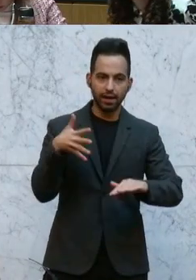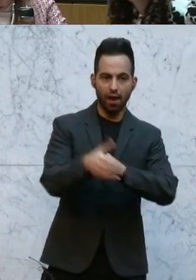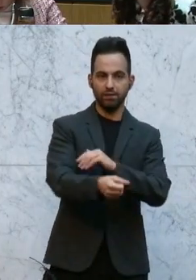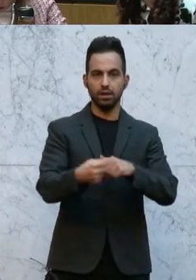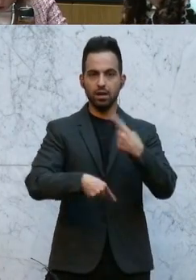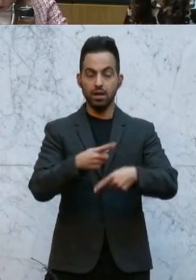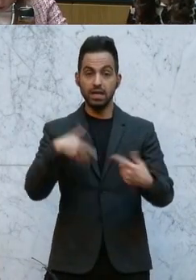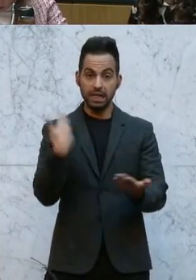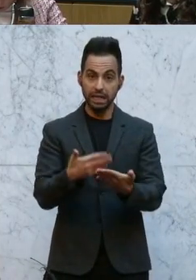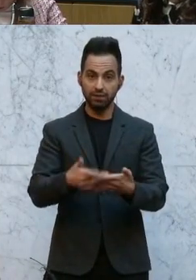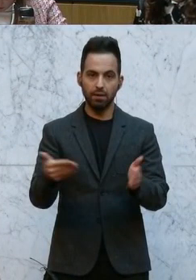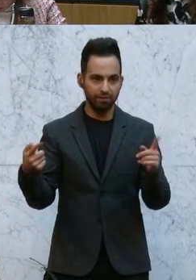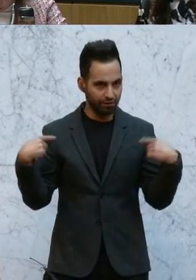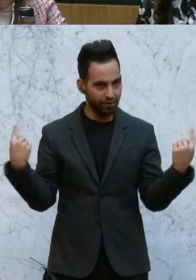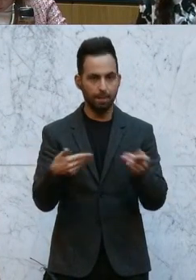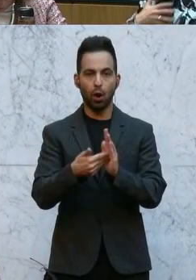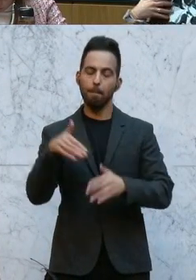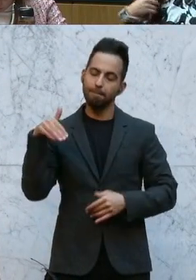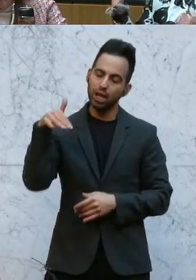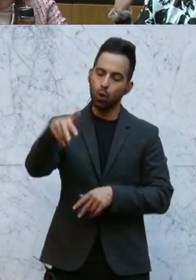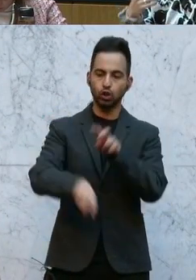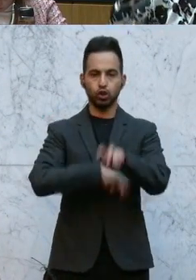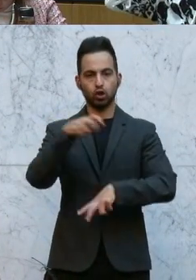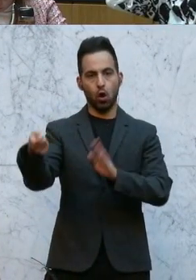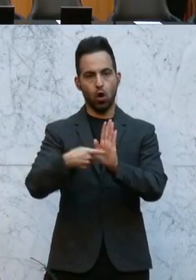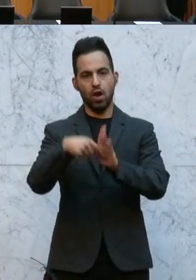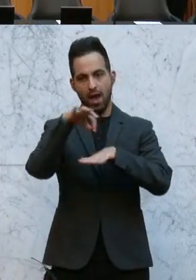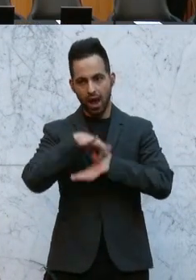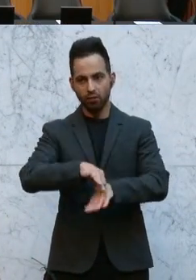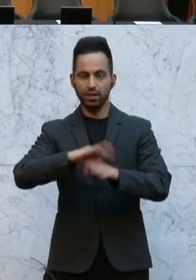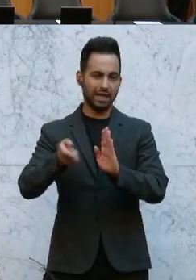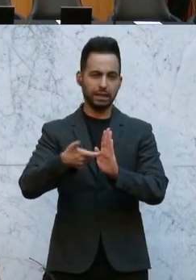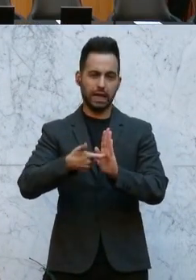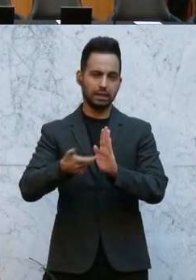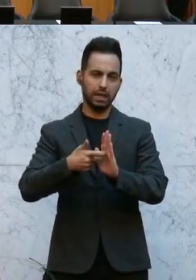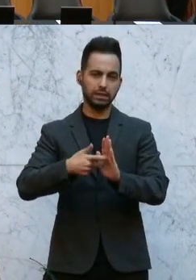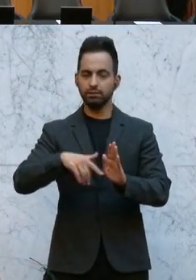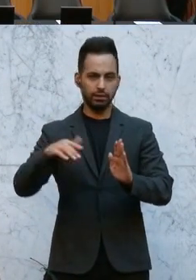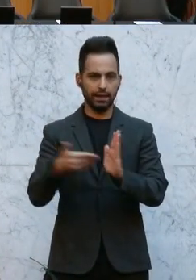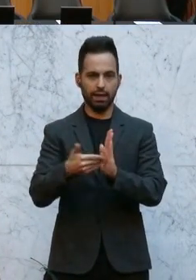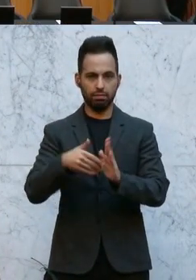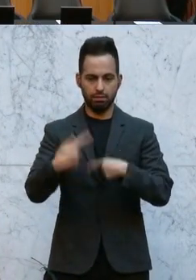Und deshalb brauchen wir Millionärssteuern in diesem Land. Ganz, ganz, ganz, ganz dringend.